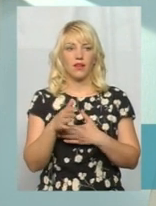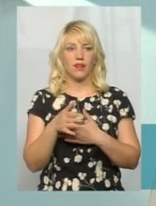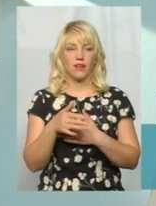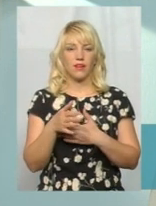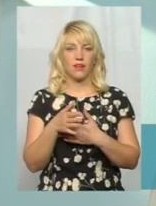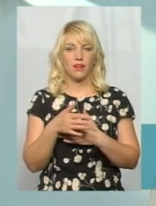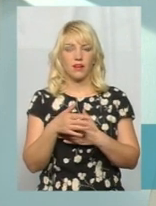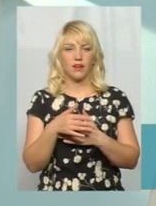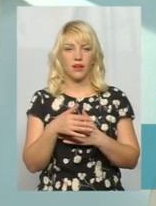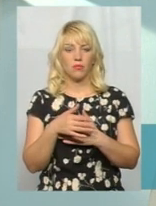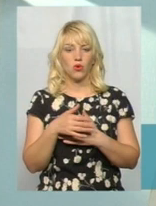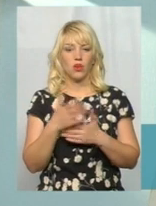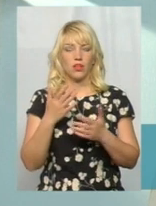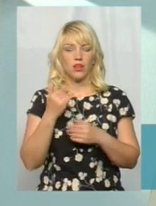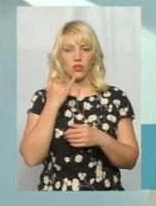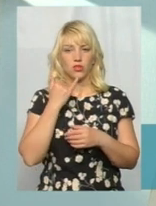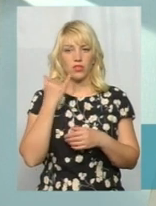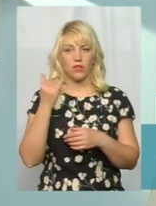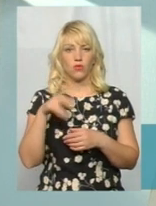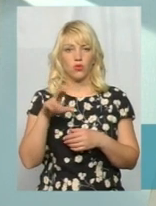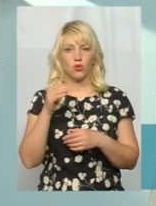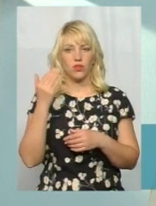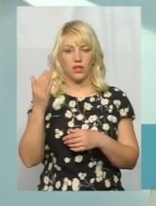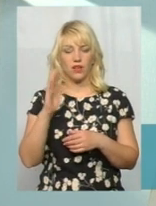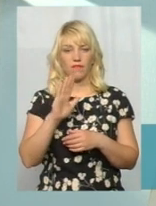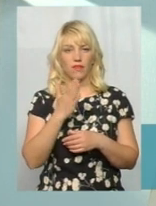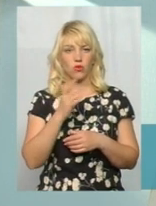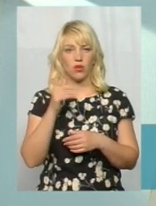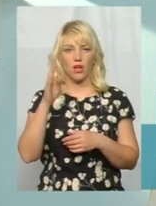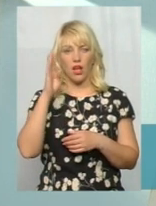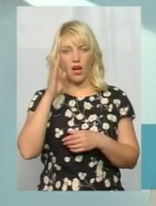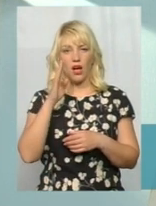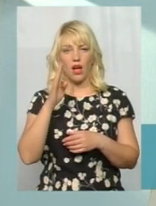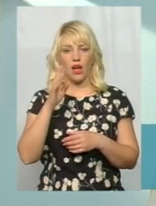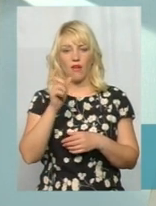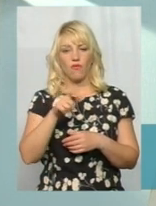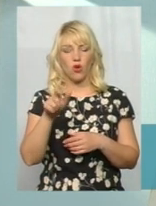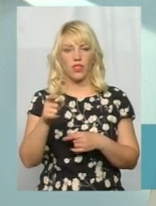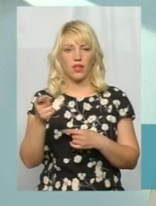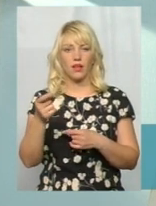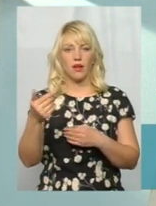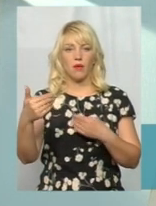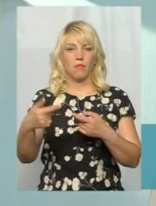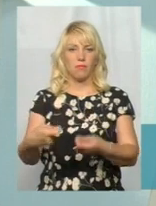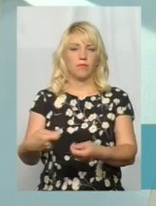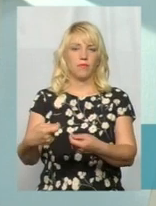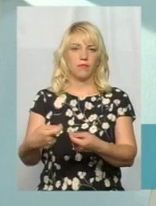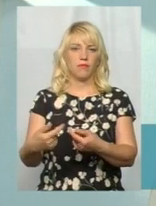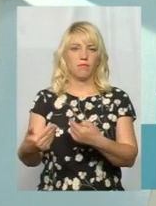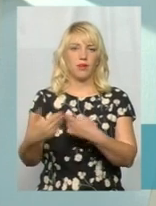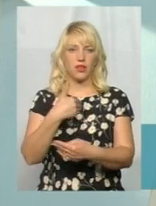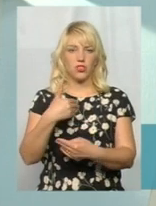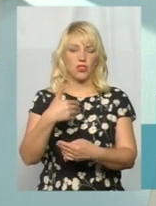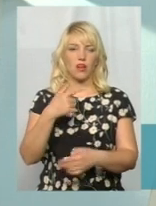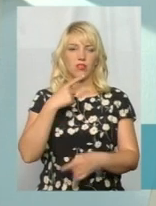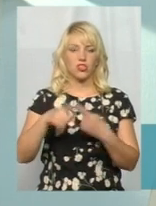них телефонують вівторок одного числа, а вони приїжджають через неділю. Як вони